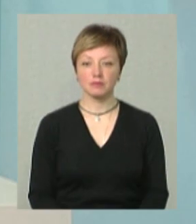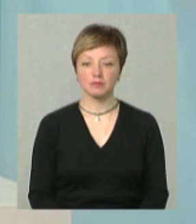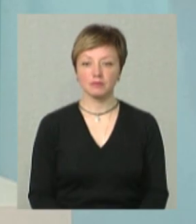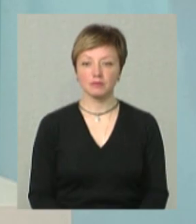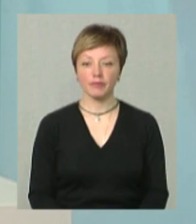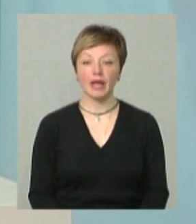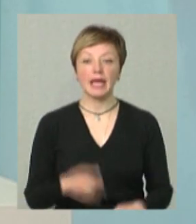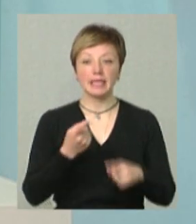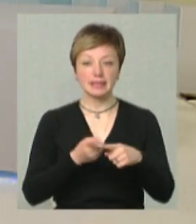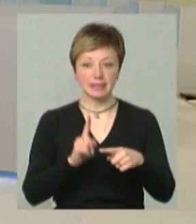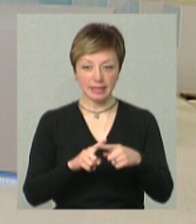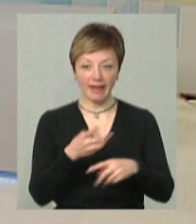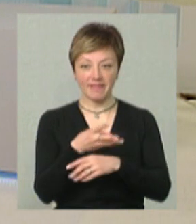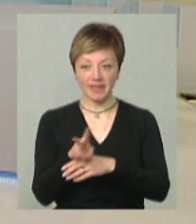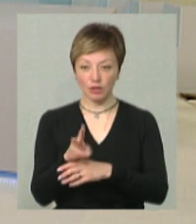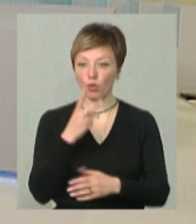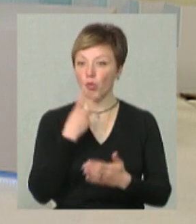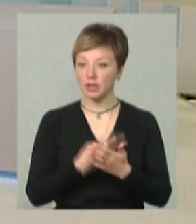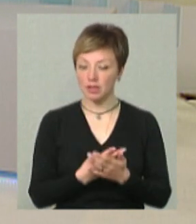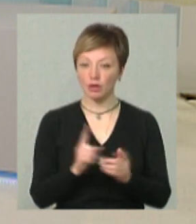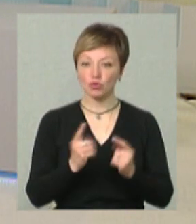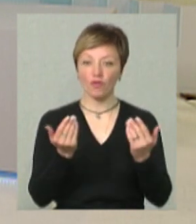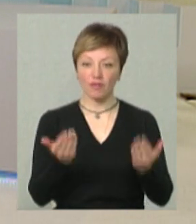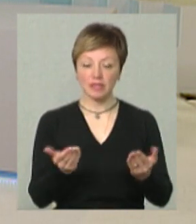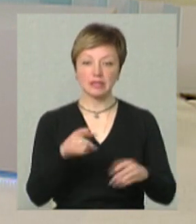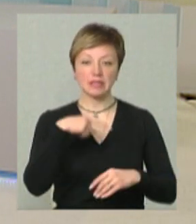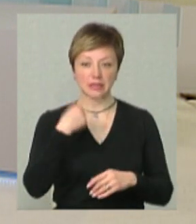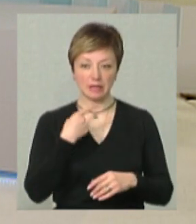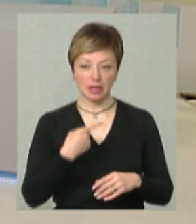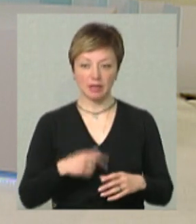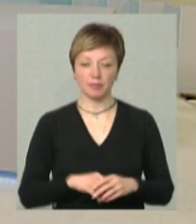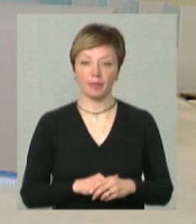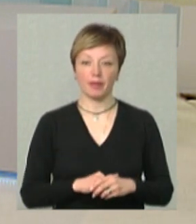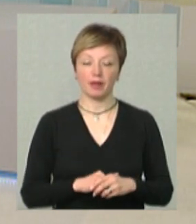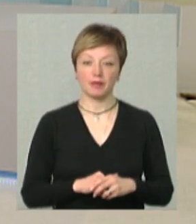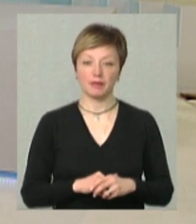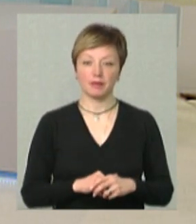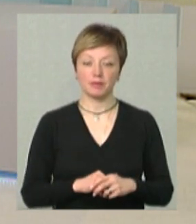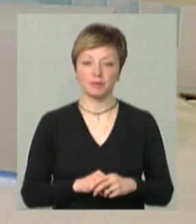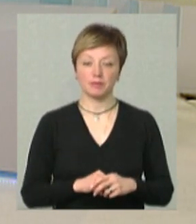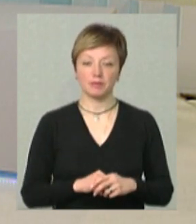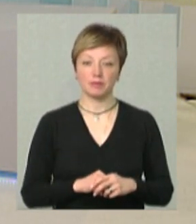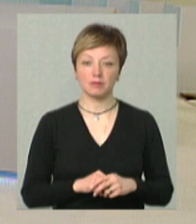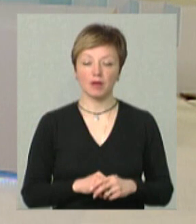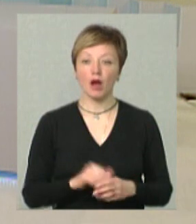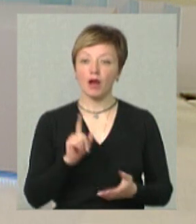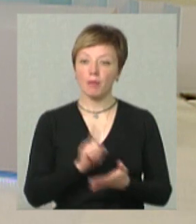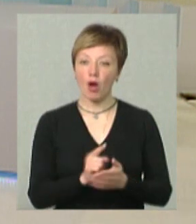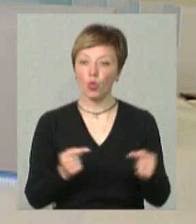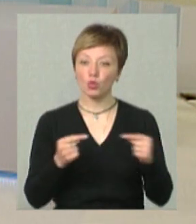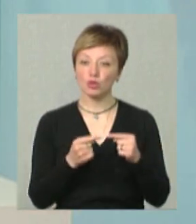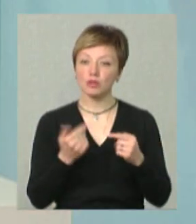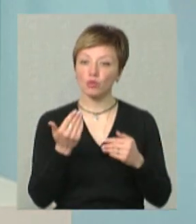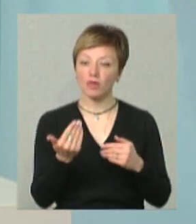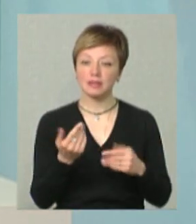відео проілюструвало те, що ви сказали раніше, але маю уточнити, що